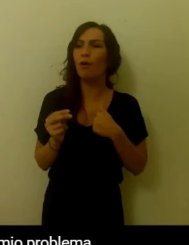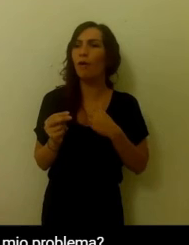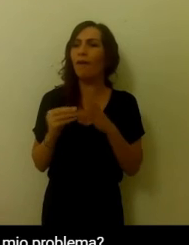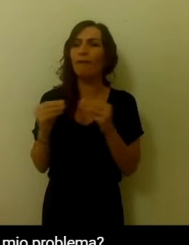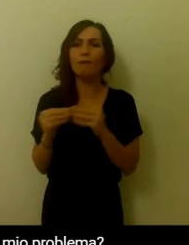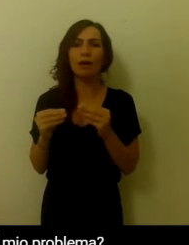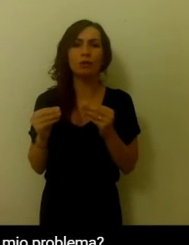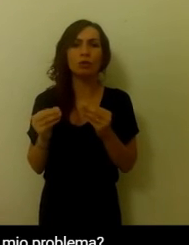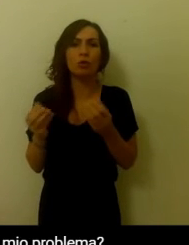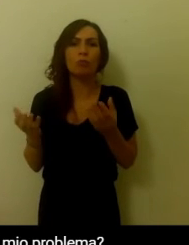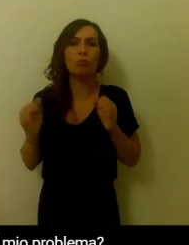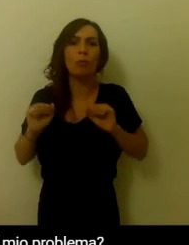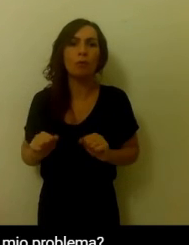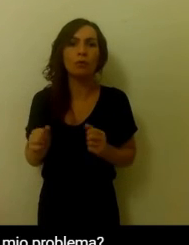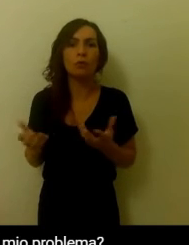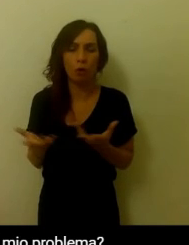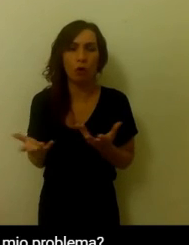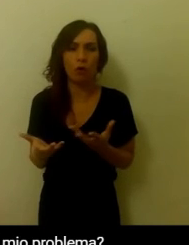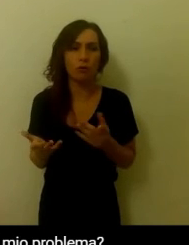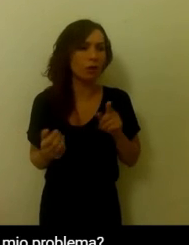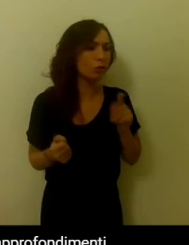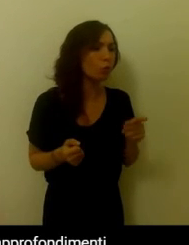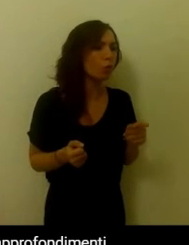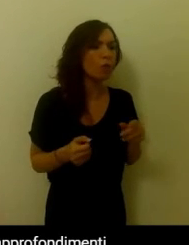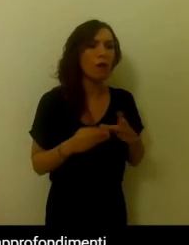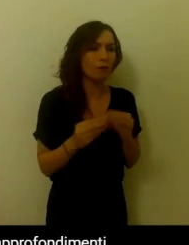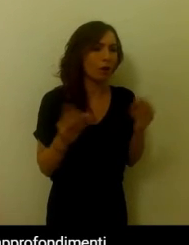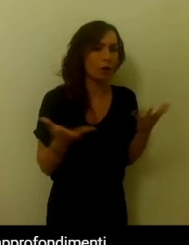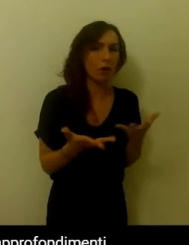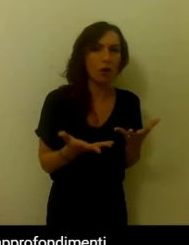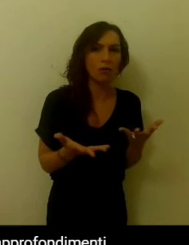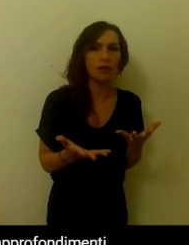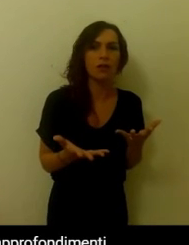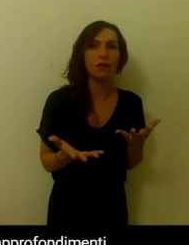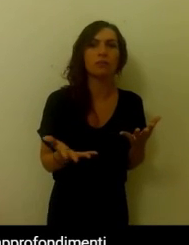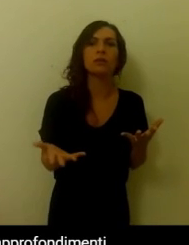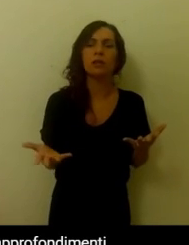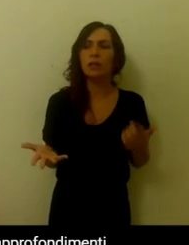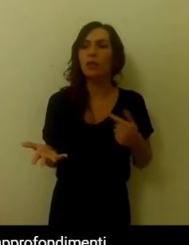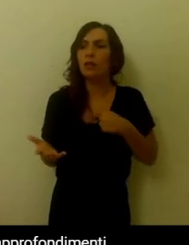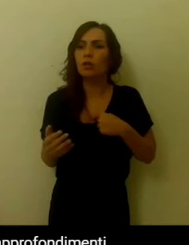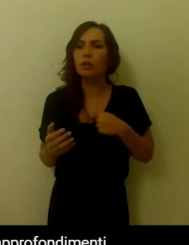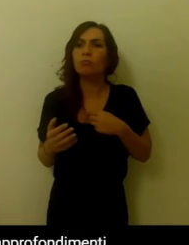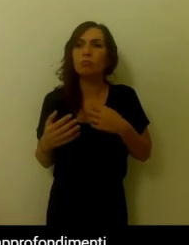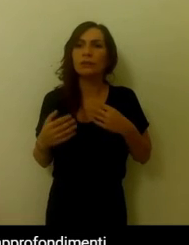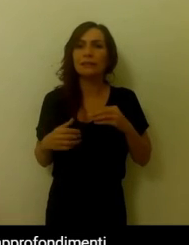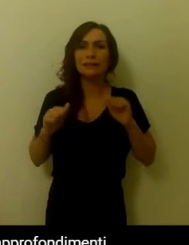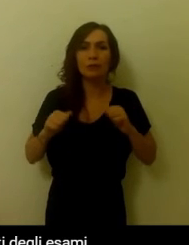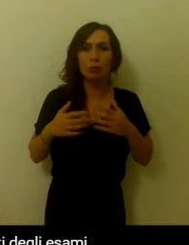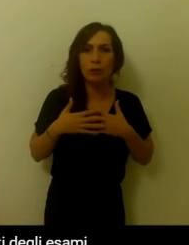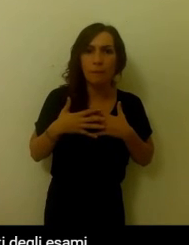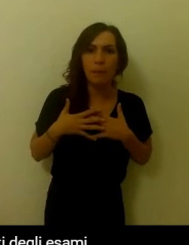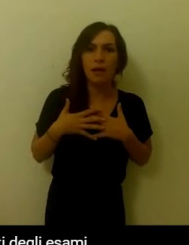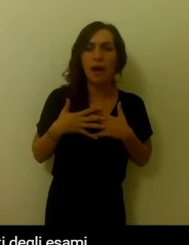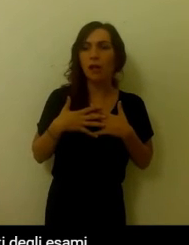per il mio problema? Cosa puoi fare tu, professionista-sanitario, per il mio problema? C qualcosa nella mia salute che necessita di approfondimenti